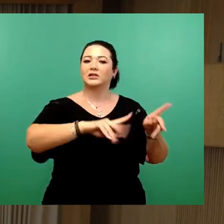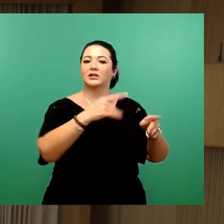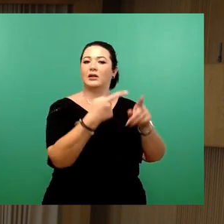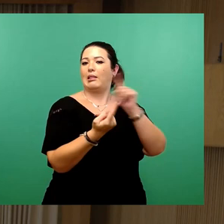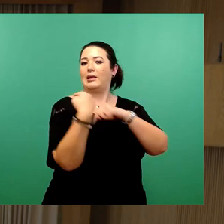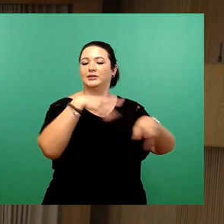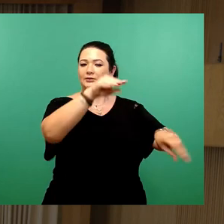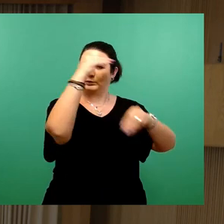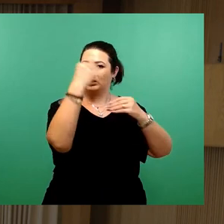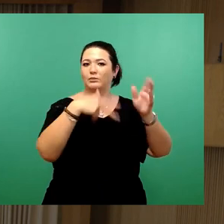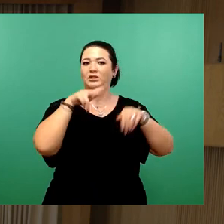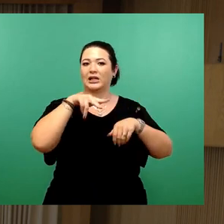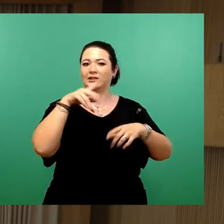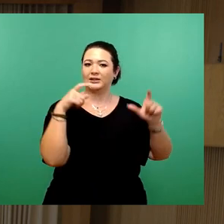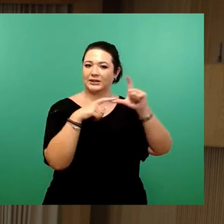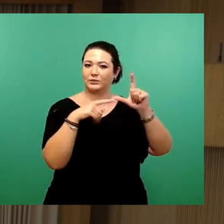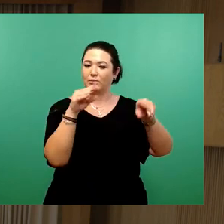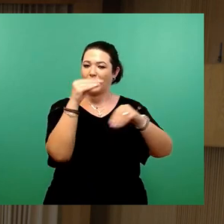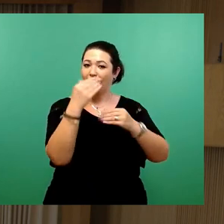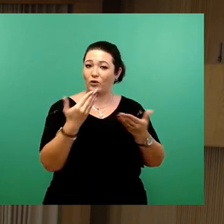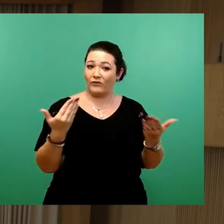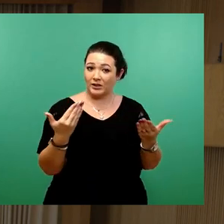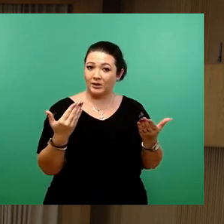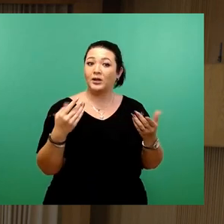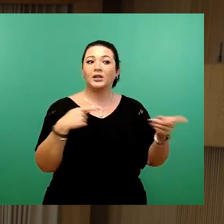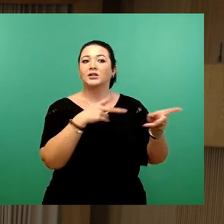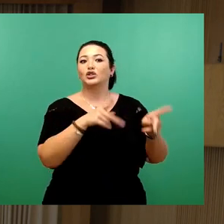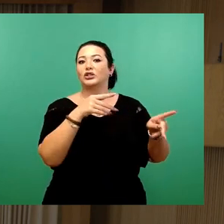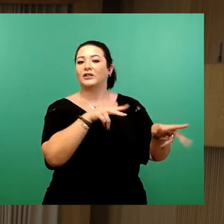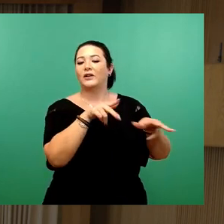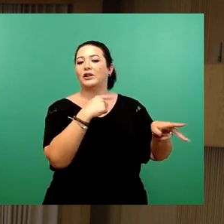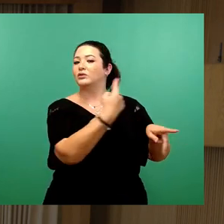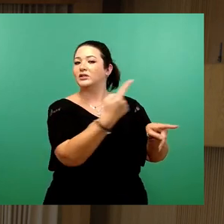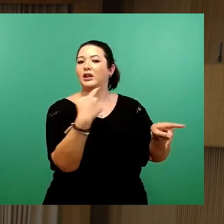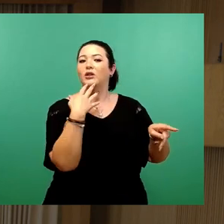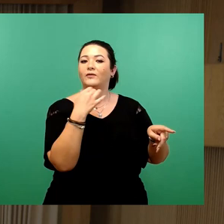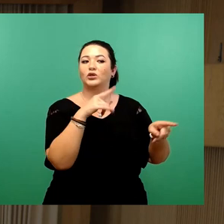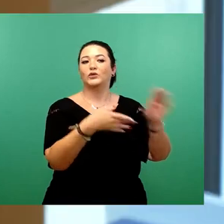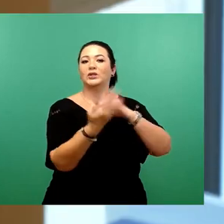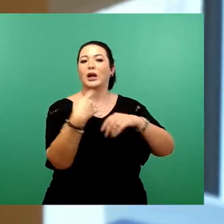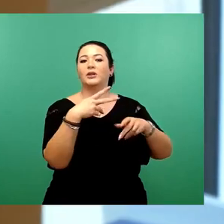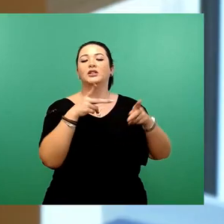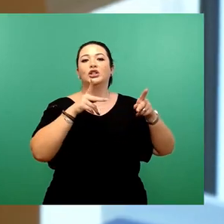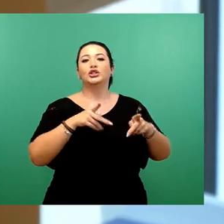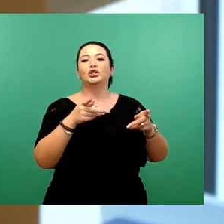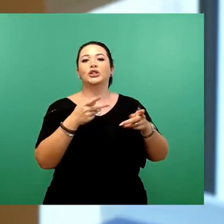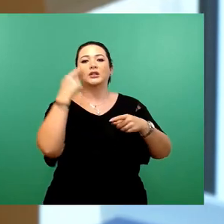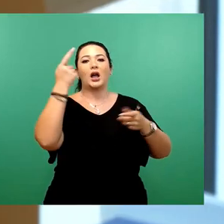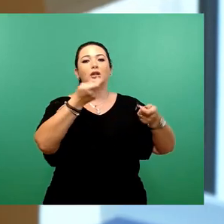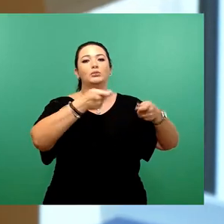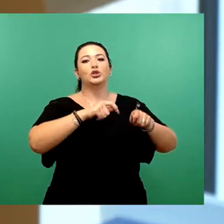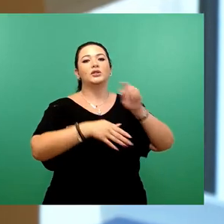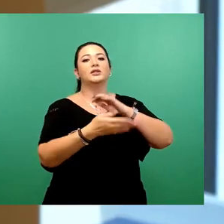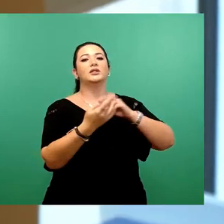am 13. September, dass die Stadtverwaltung die Absicht habe, auf Grundlage eines Stadtratsbeschlusses von 2001 zum 17